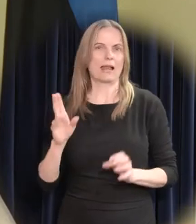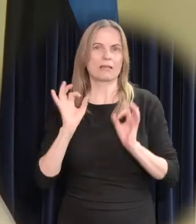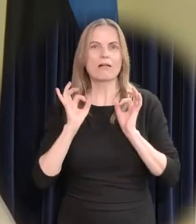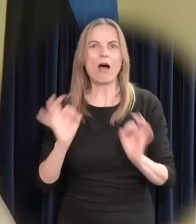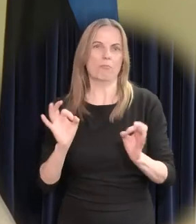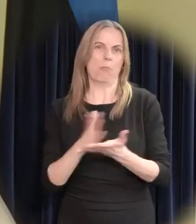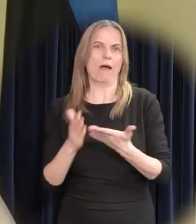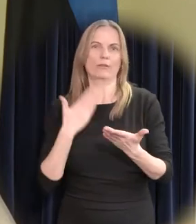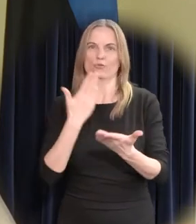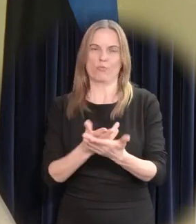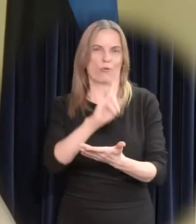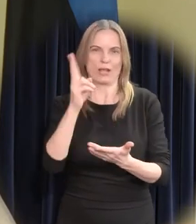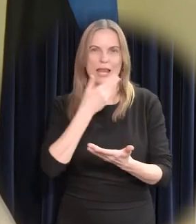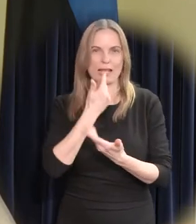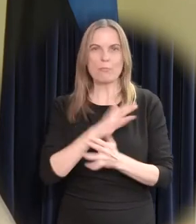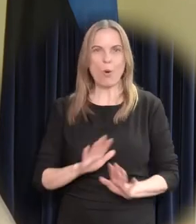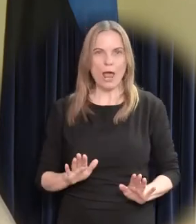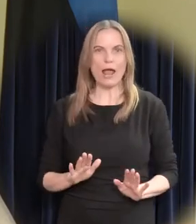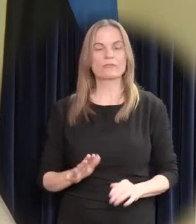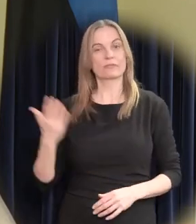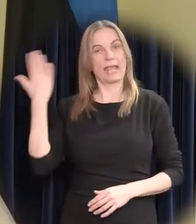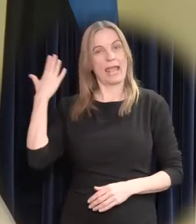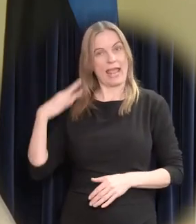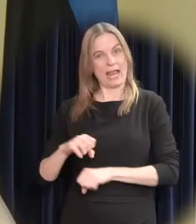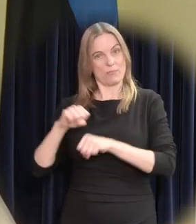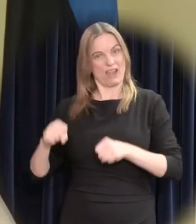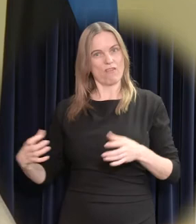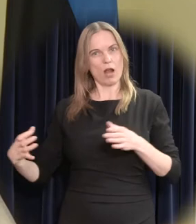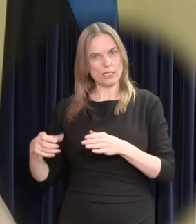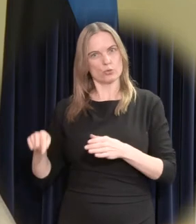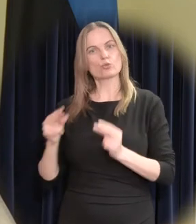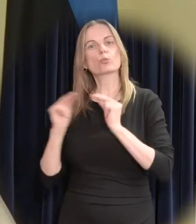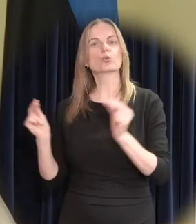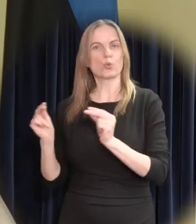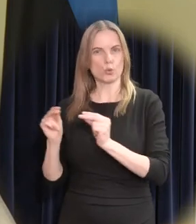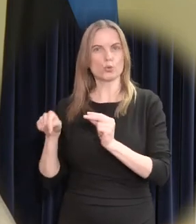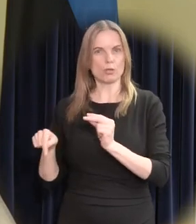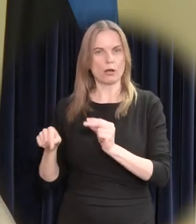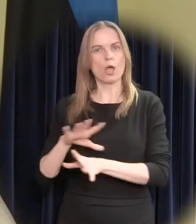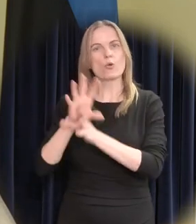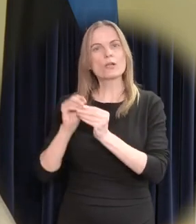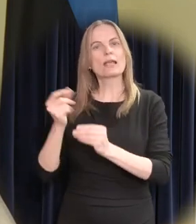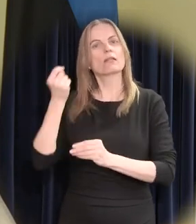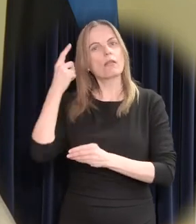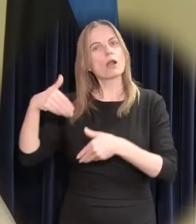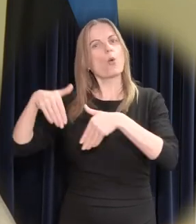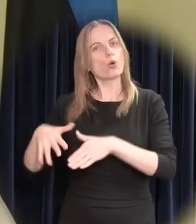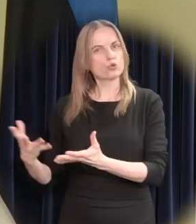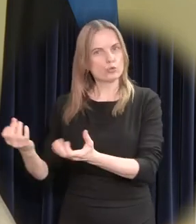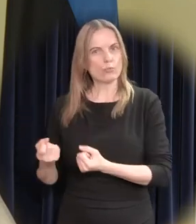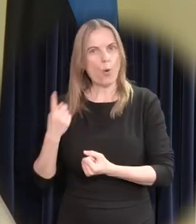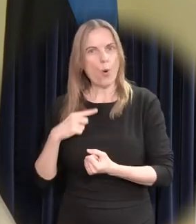lahendusi. Tunnustan eelmist valitsust, kes üldjoontes võttis vastu mõistlikke otsuseid ja vältis paanilisi